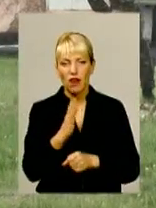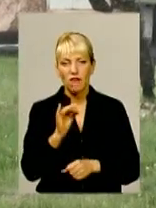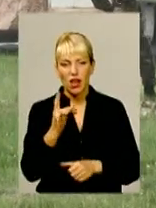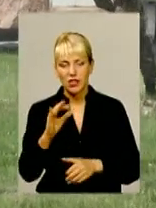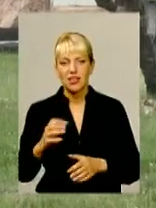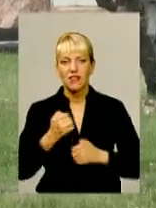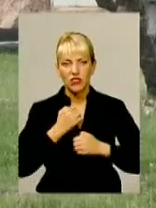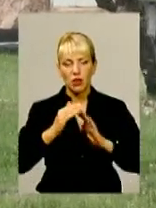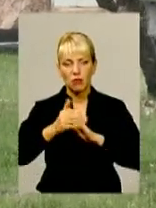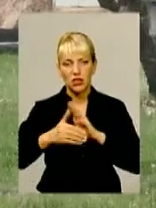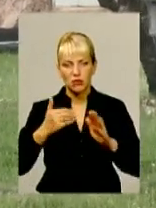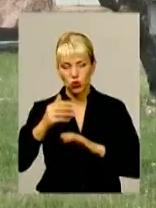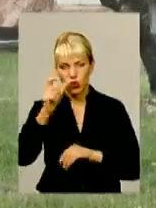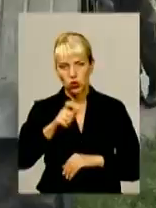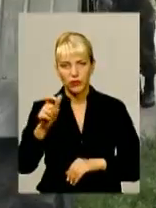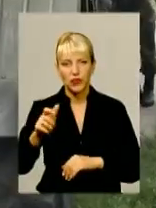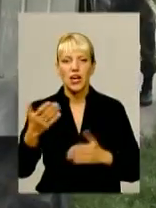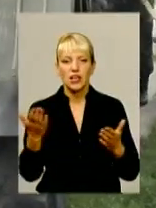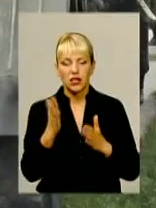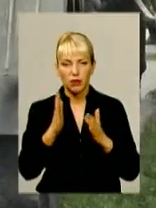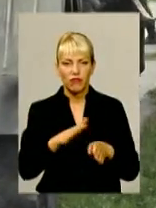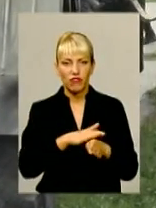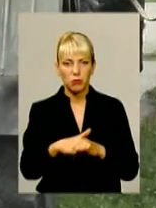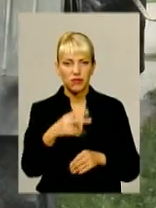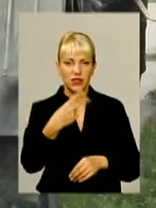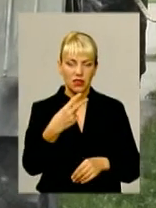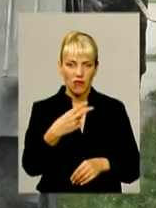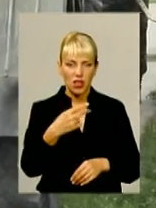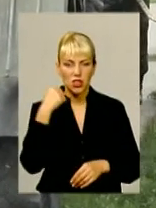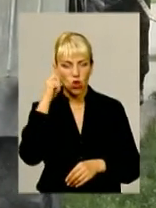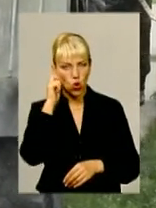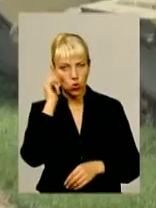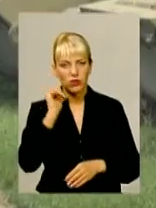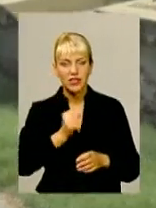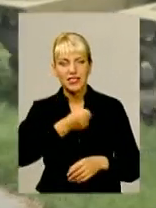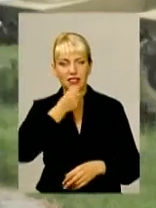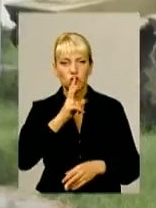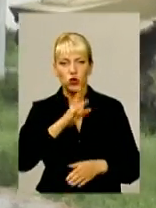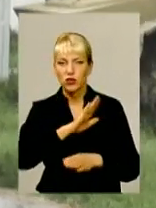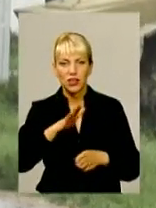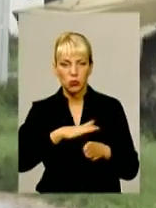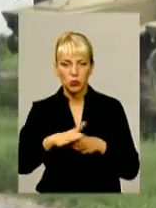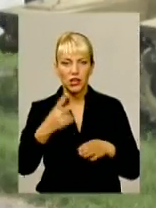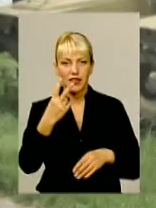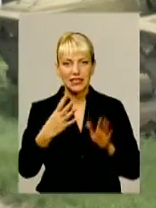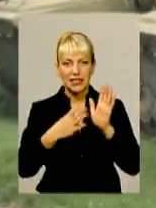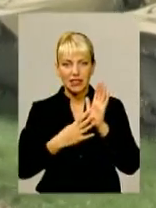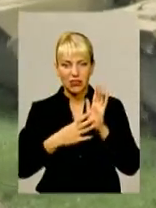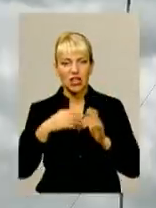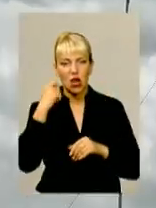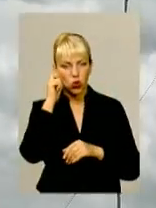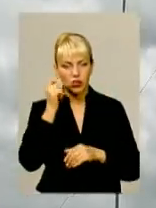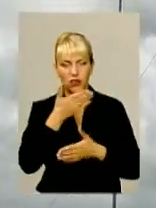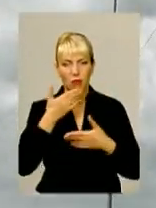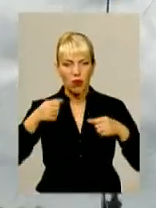тих чоловіків, яким до дня відправлення у військові частини виповниться 20 років, та старших, які не досягли 27-річного віку і не мають